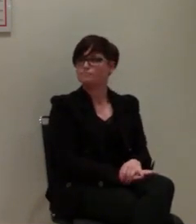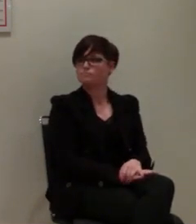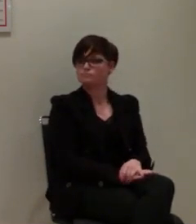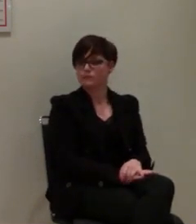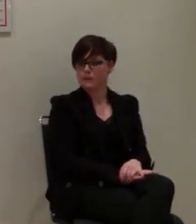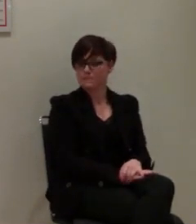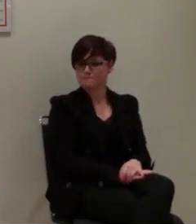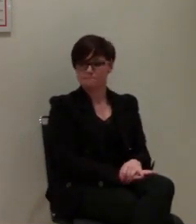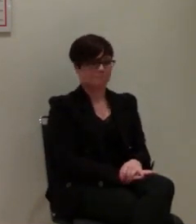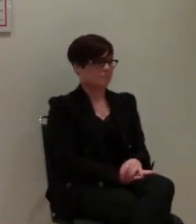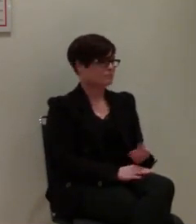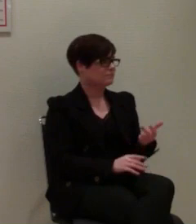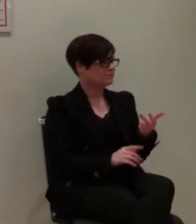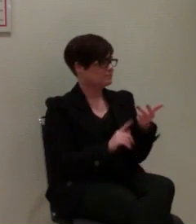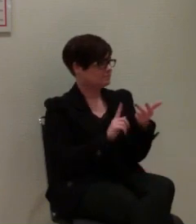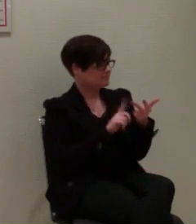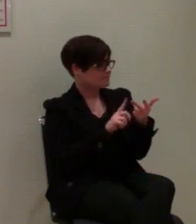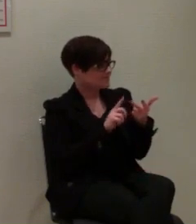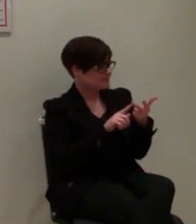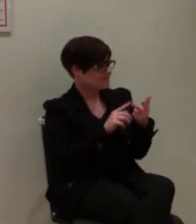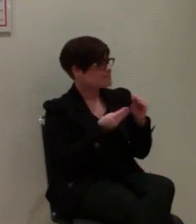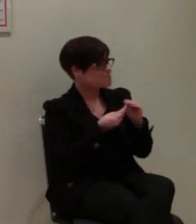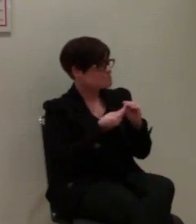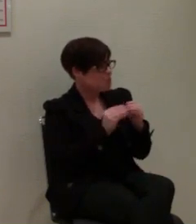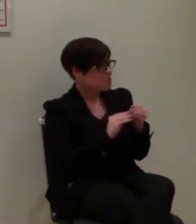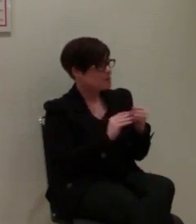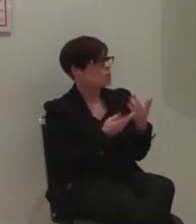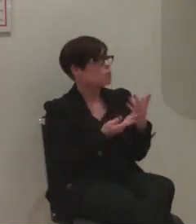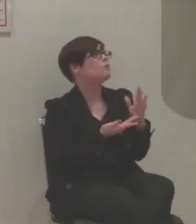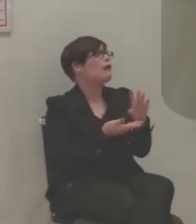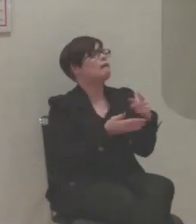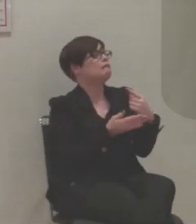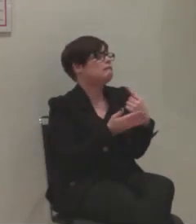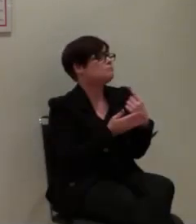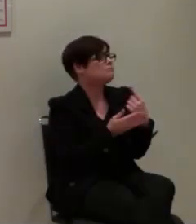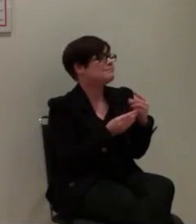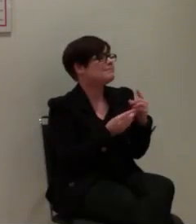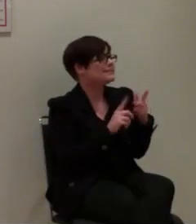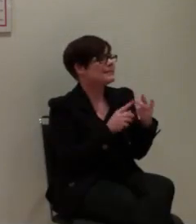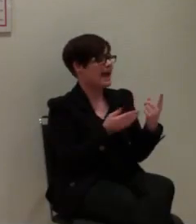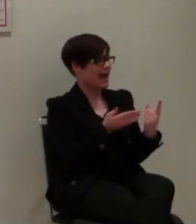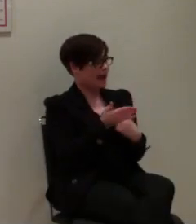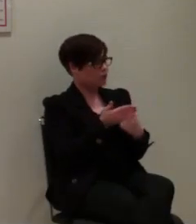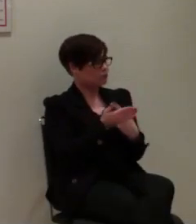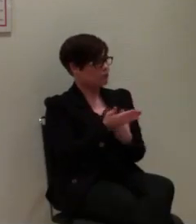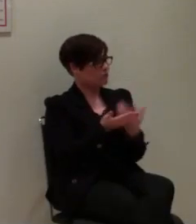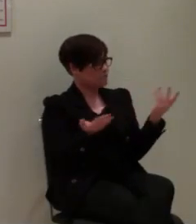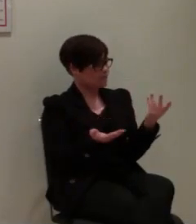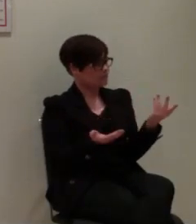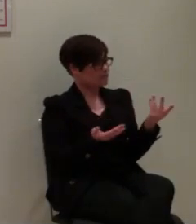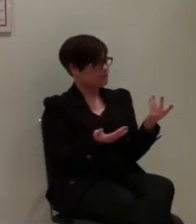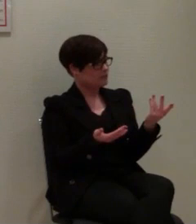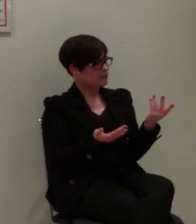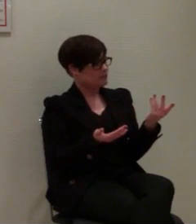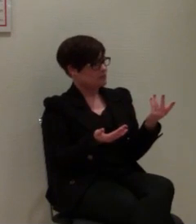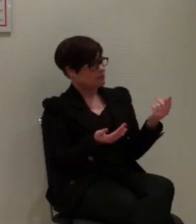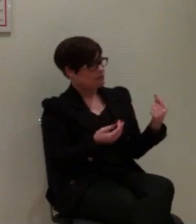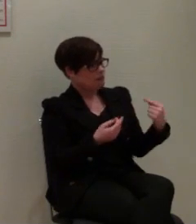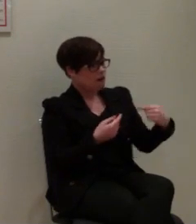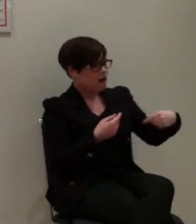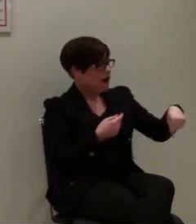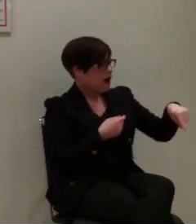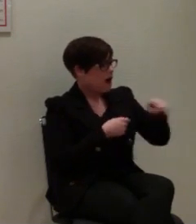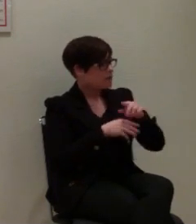Dann das letzte Problem oder die letzte Herausforderung, die wir da noch haben, ist, dass nicht alle Netzbetreiber alle Funktionalitäten